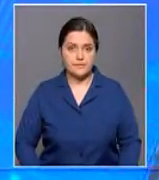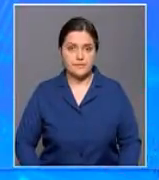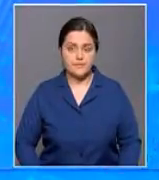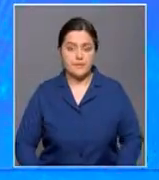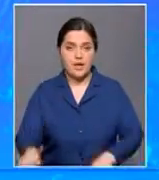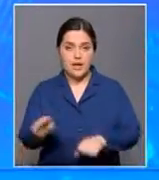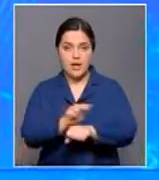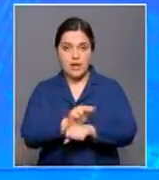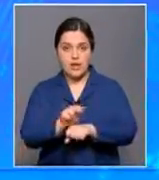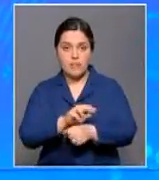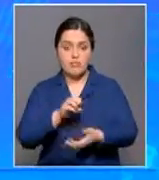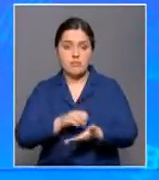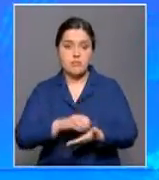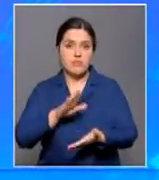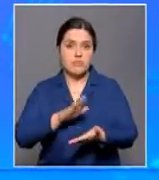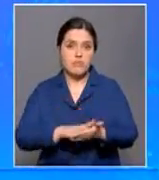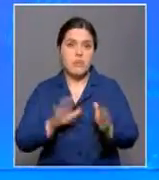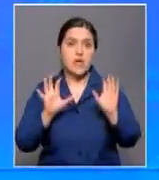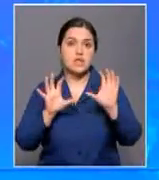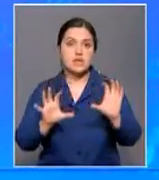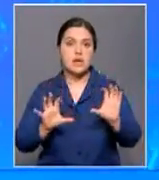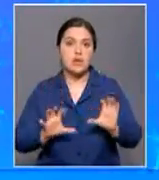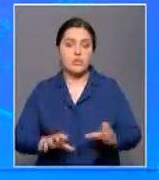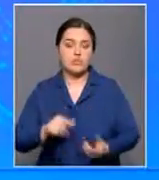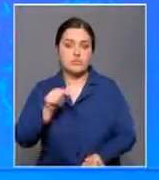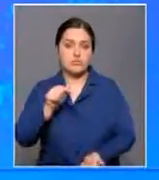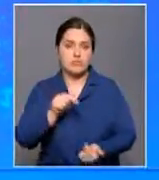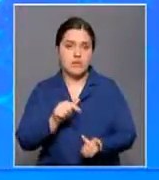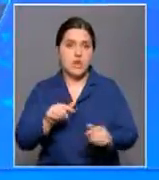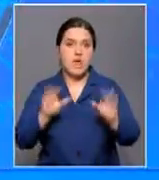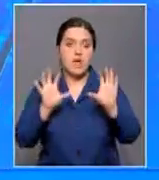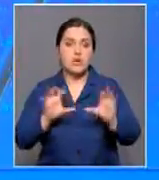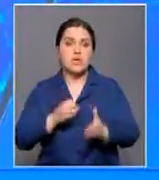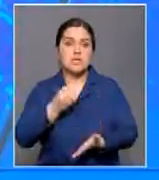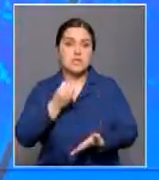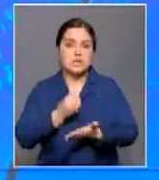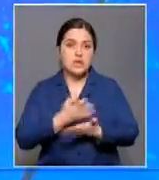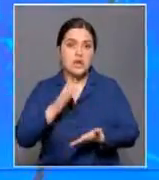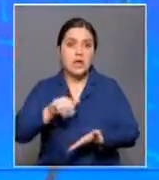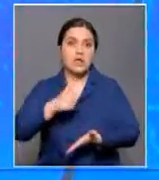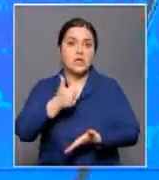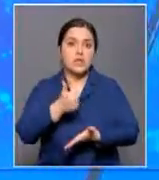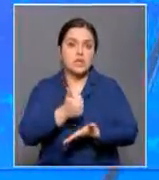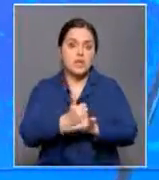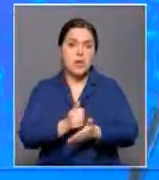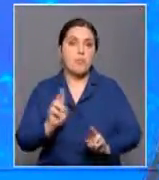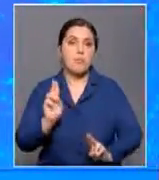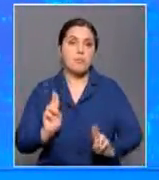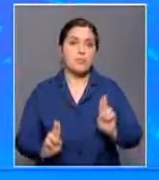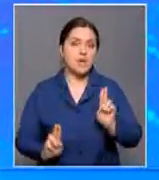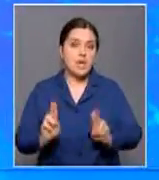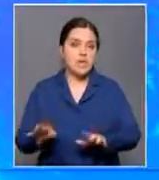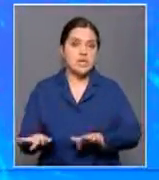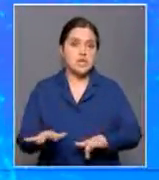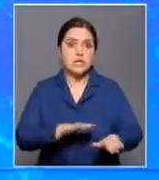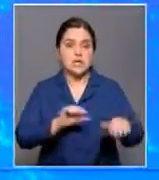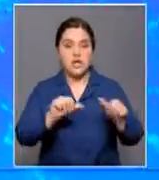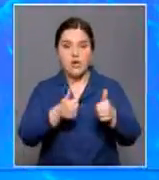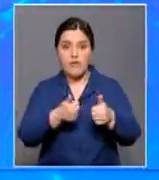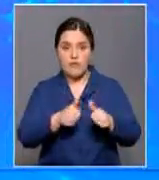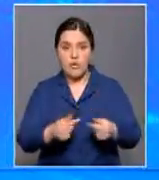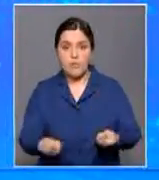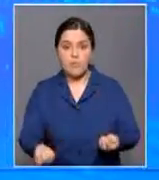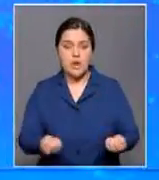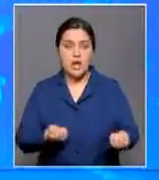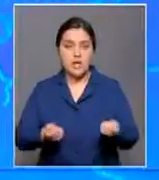Поправки в основной закон страны соответствуют конституционным ценностям, основополагающим принципам деятельности и формы